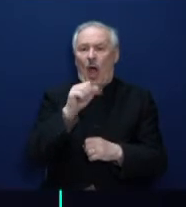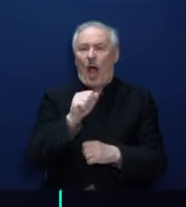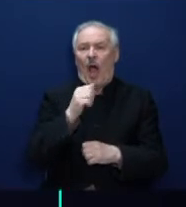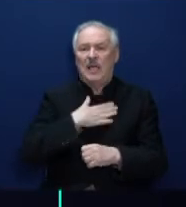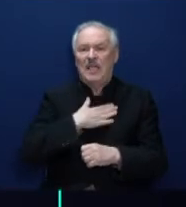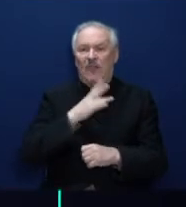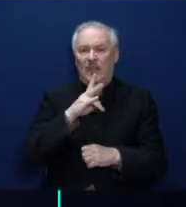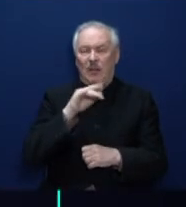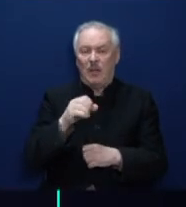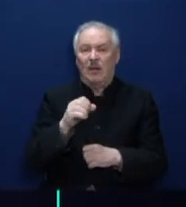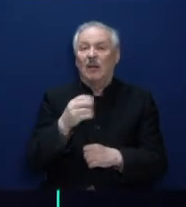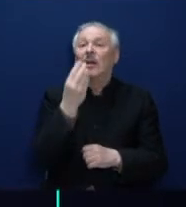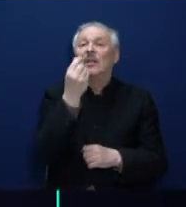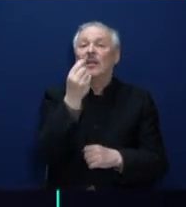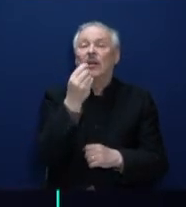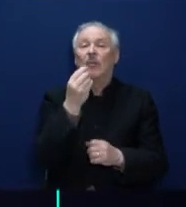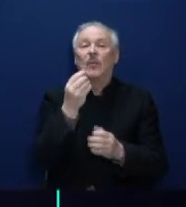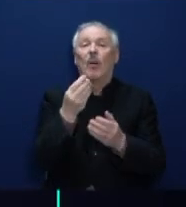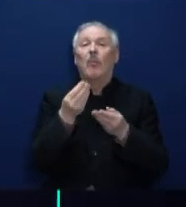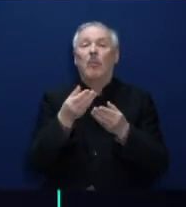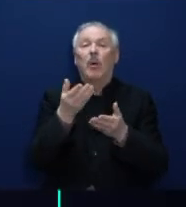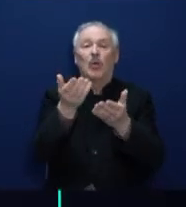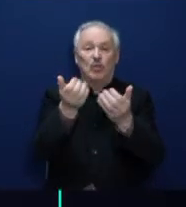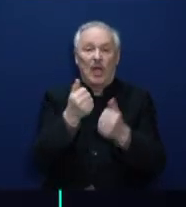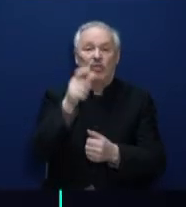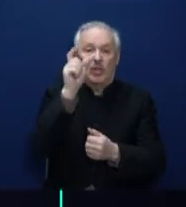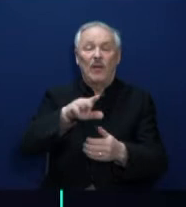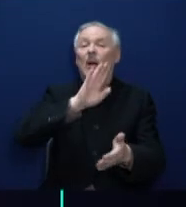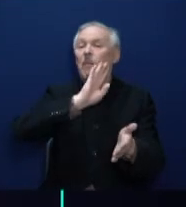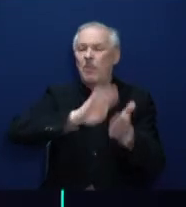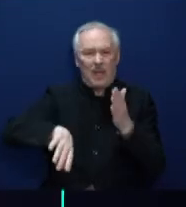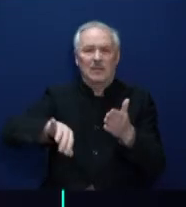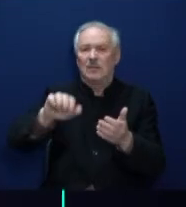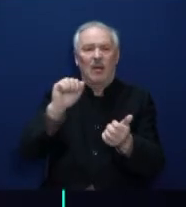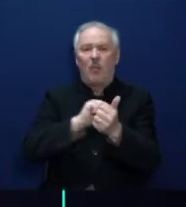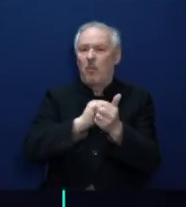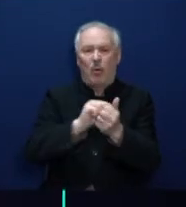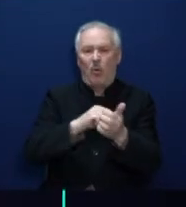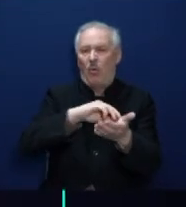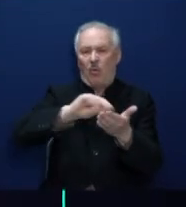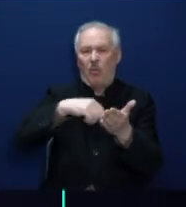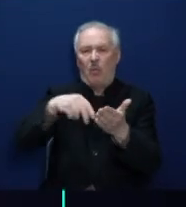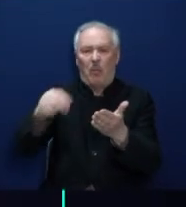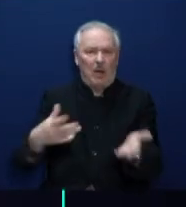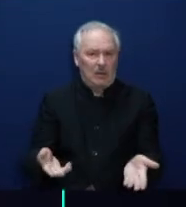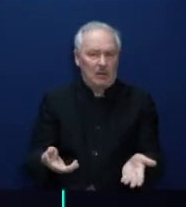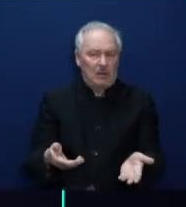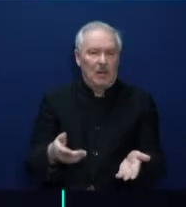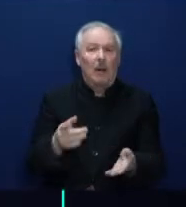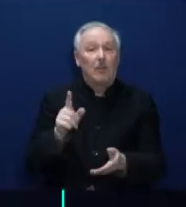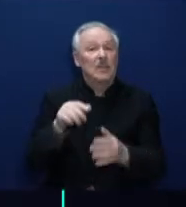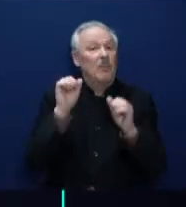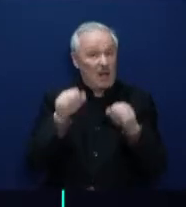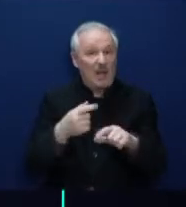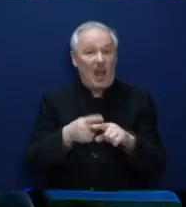ты получаешь на счет без каких-либо бумаг. Почему мы смогли это сделать и дальше